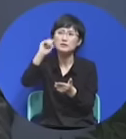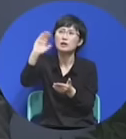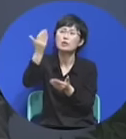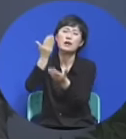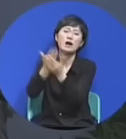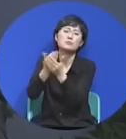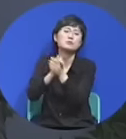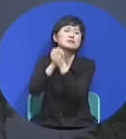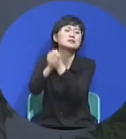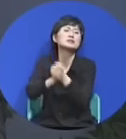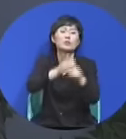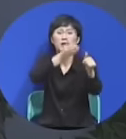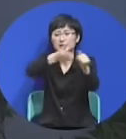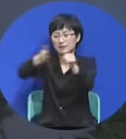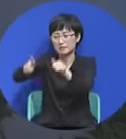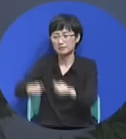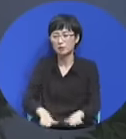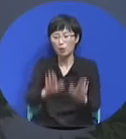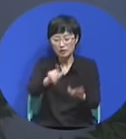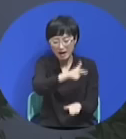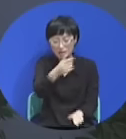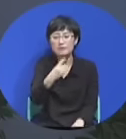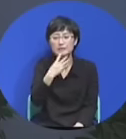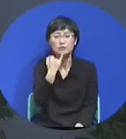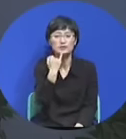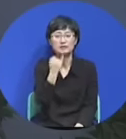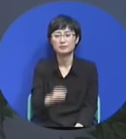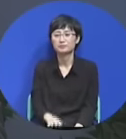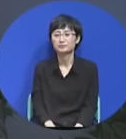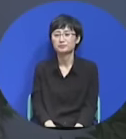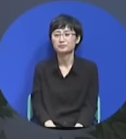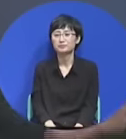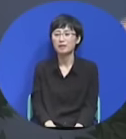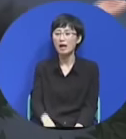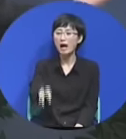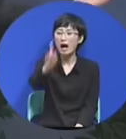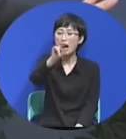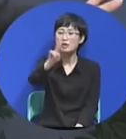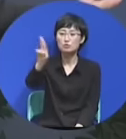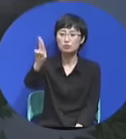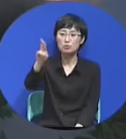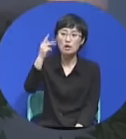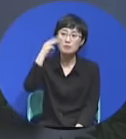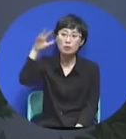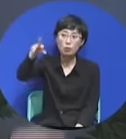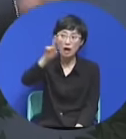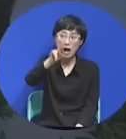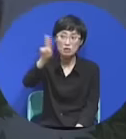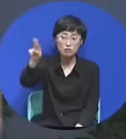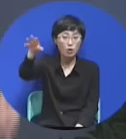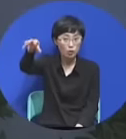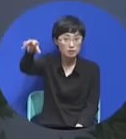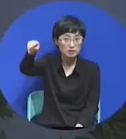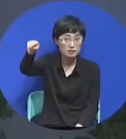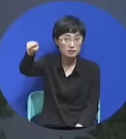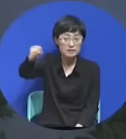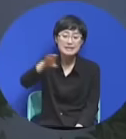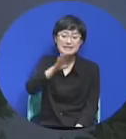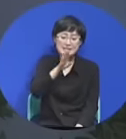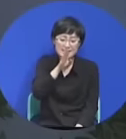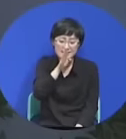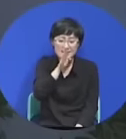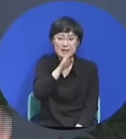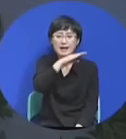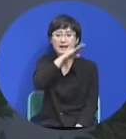거기도 하세요 폰을 하세요 아류 미국에 있는데 아류에서 정말 바른